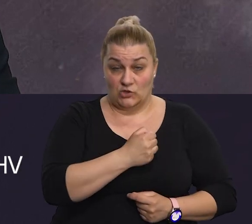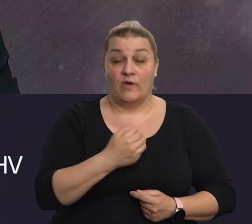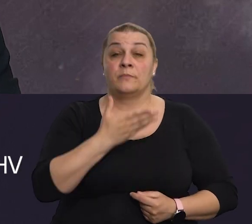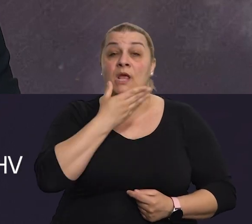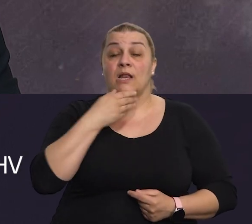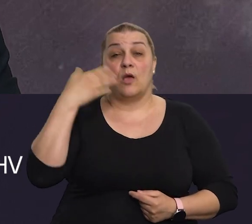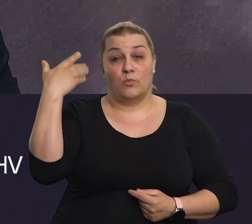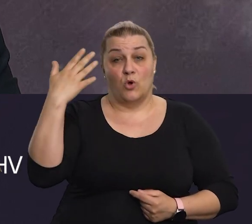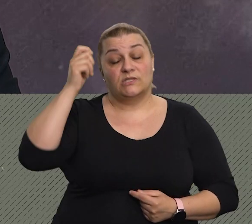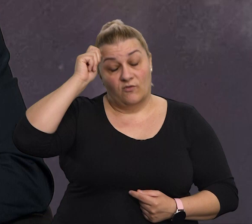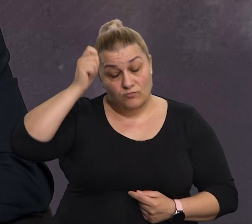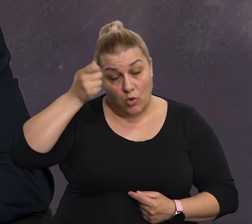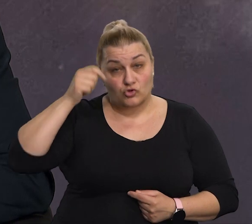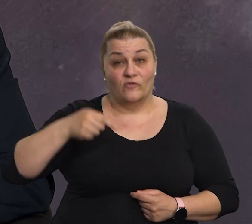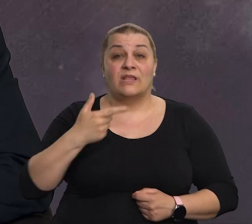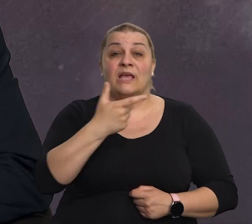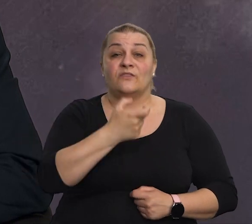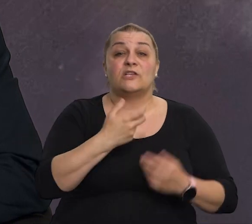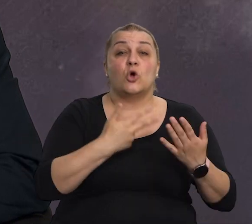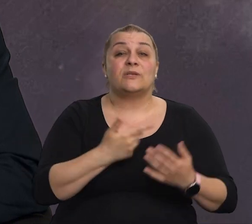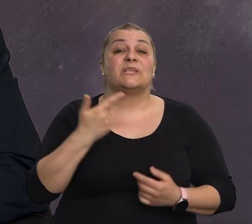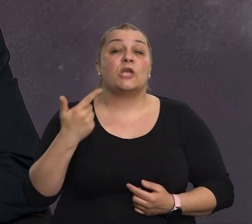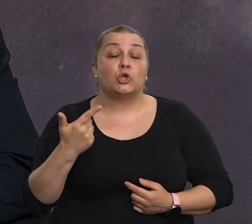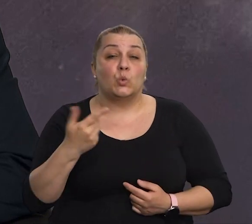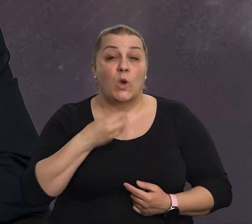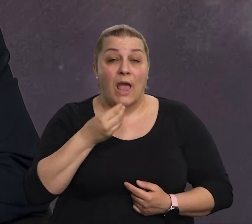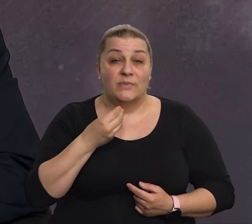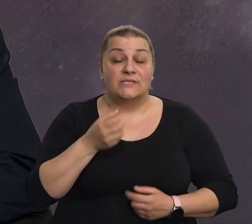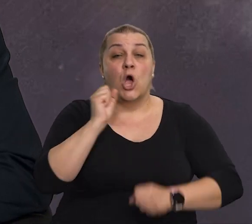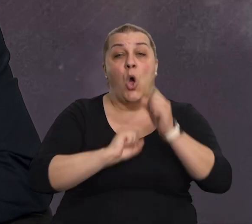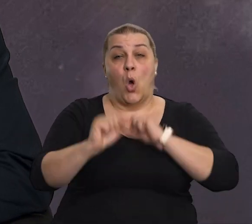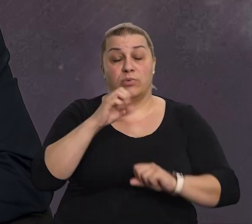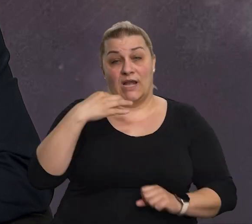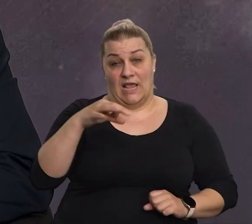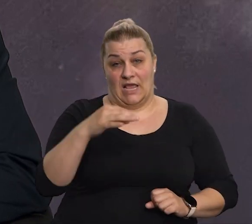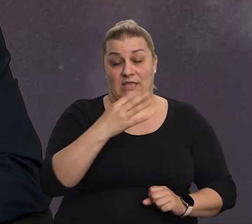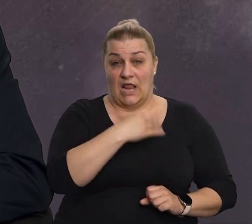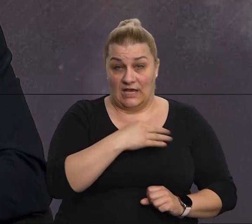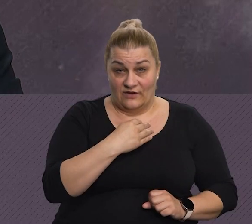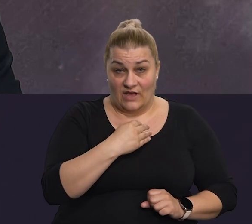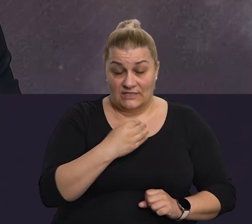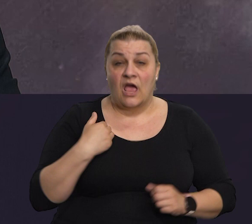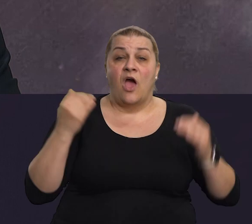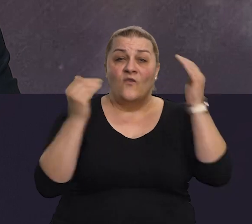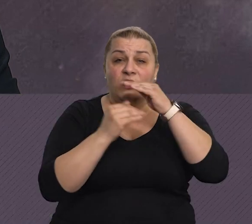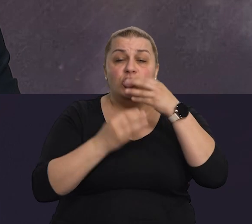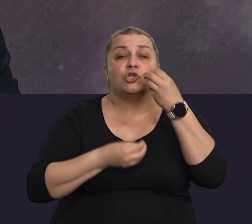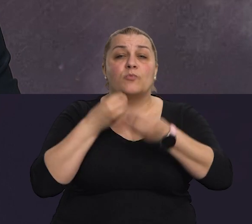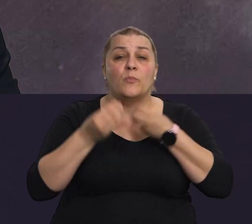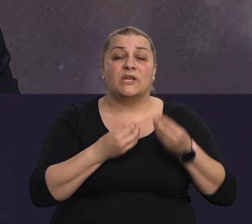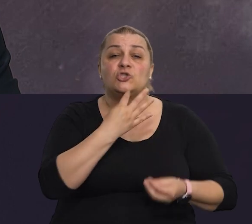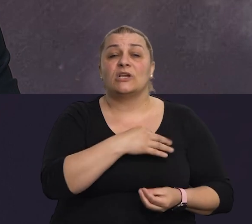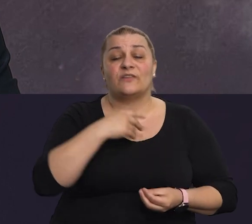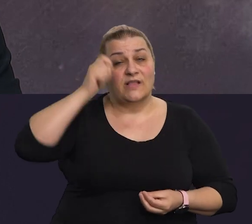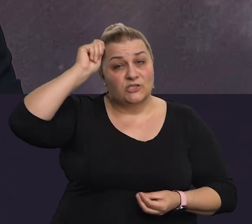Dobrodošli u 282. emisiju na prvoj crti obrane jedine na domovine Hrvatske, već ja ćemo pričati o Hrvatskom